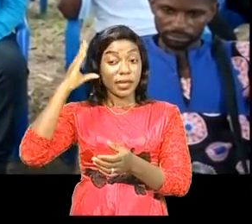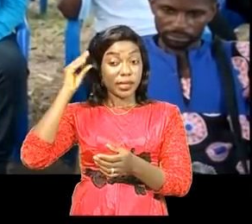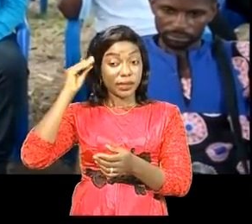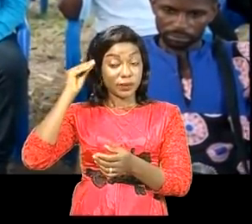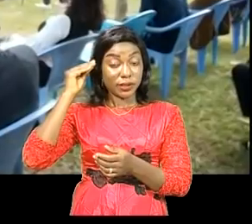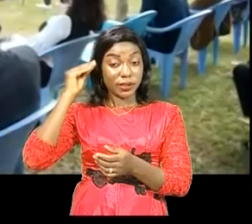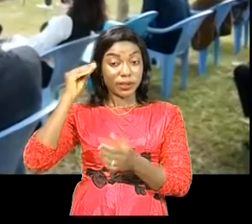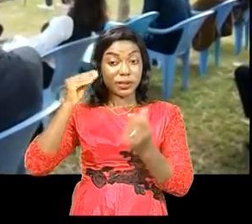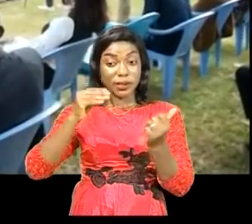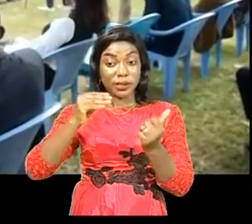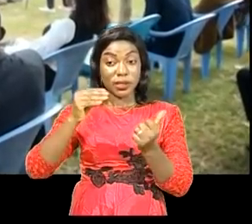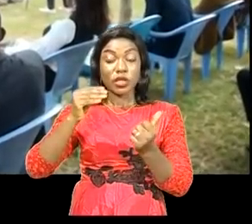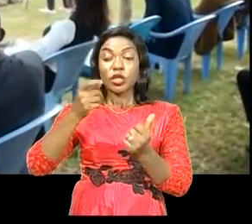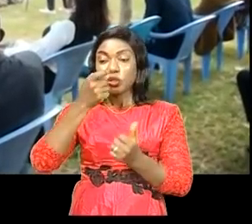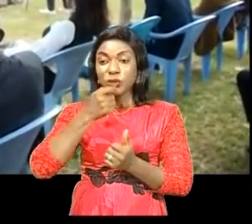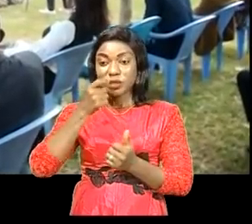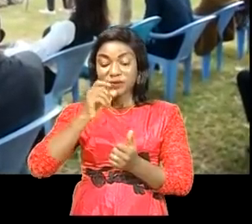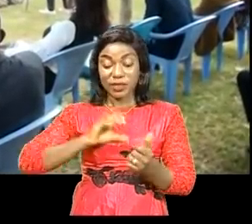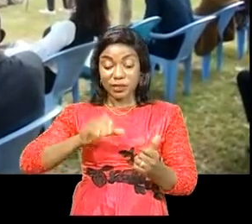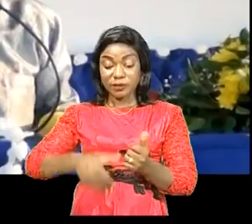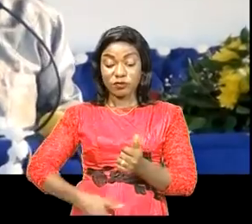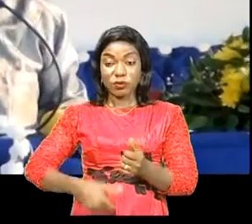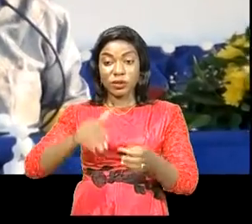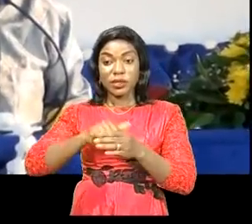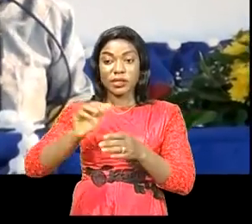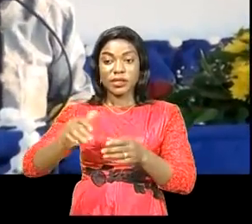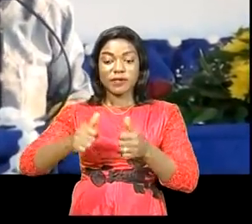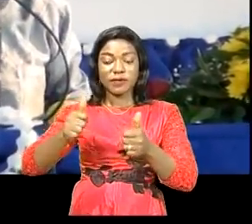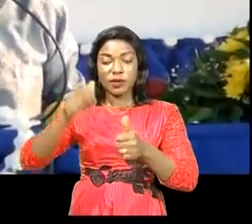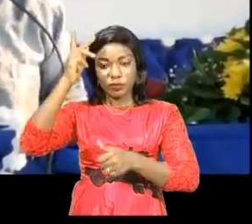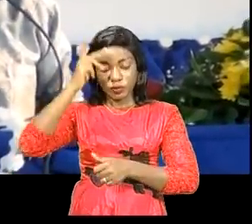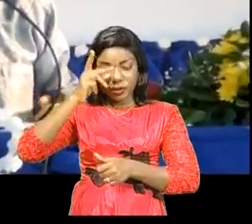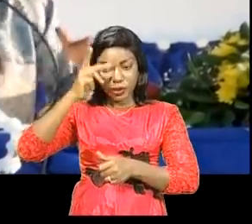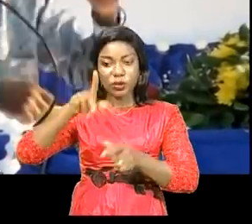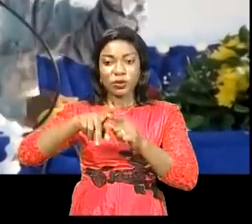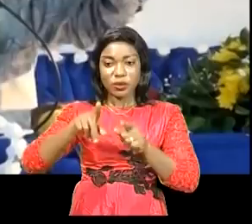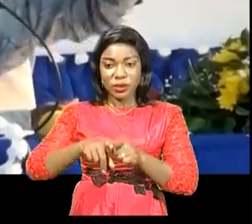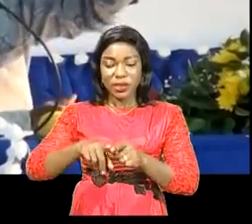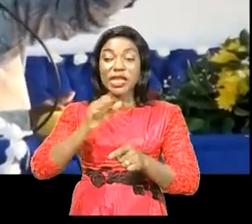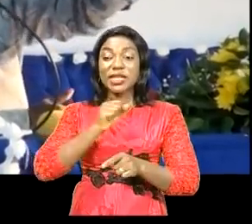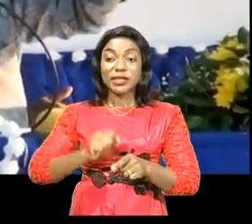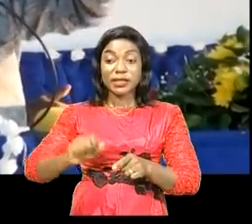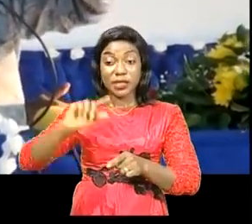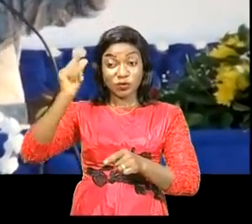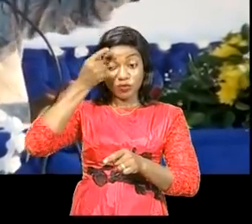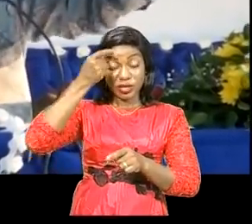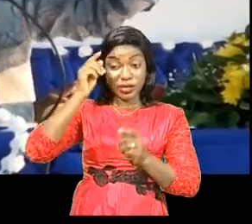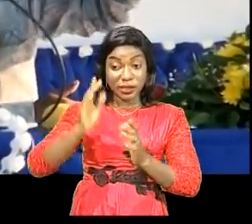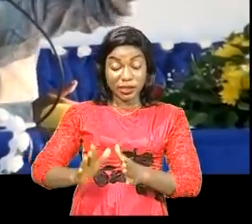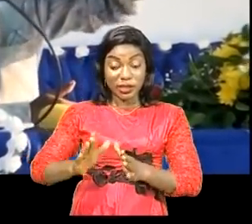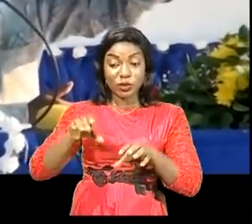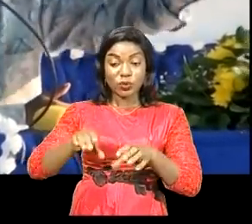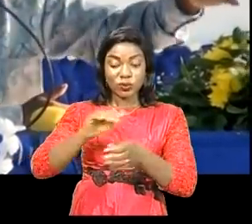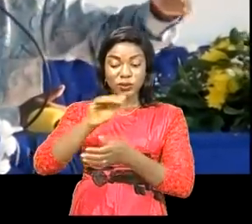le président Joseph Kassavoubou dans sa vie politique le conférencier ancien gouverneur du Congo central Simon Floribé Mbatchi